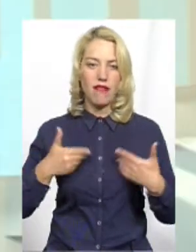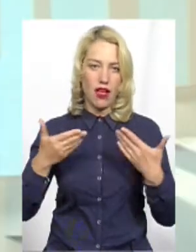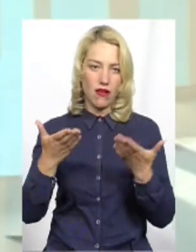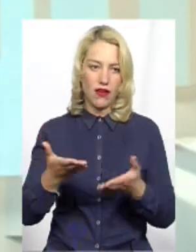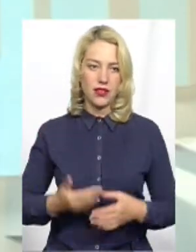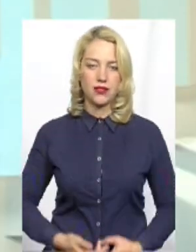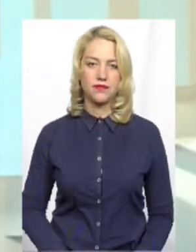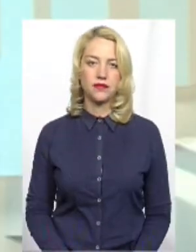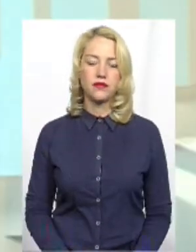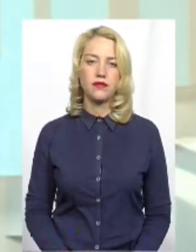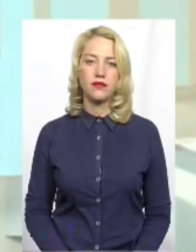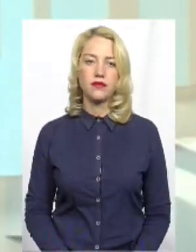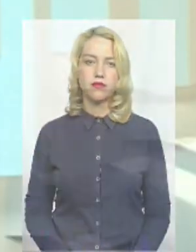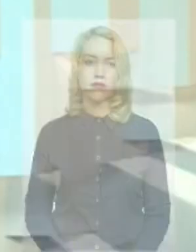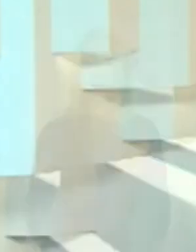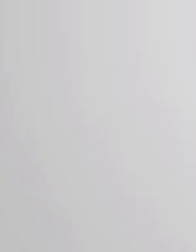Коротка візитівка, прошу.